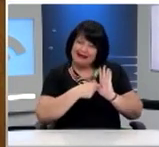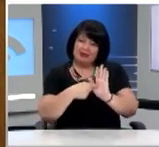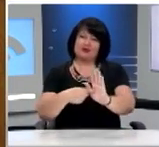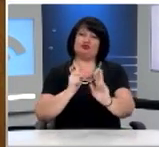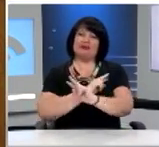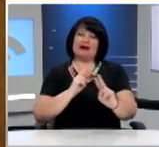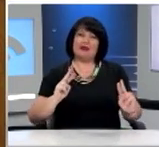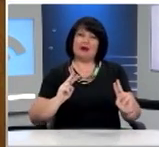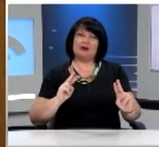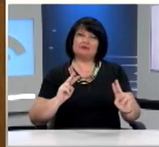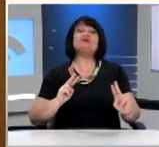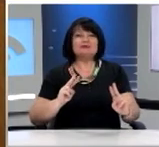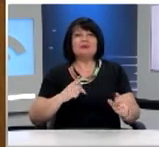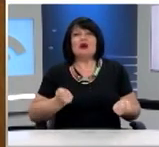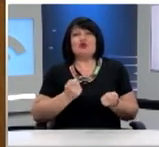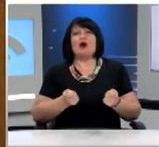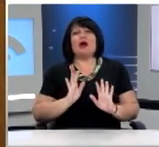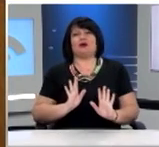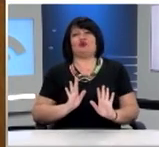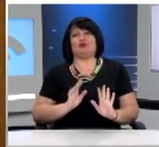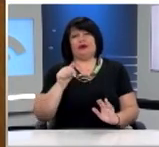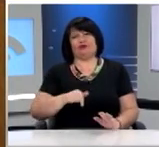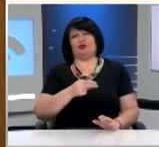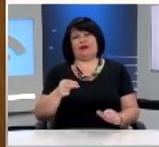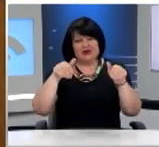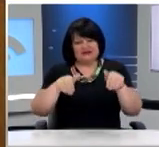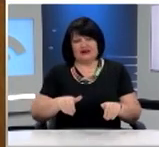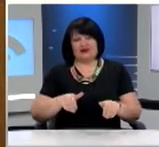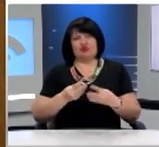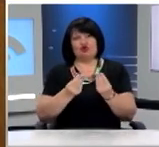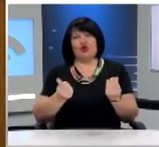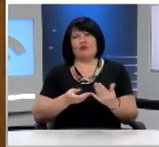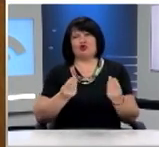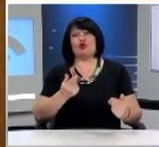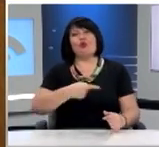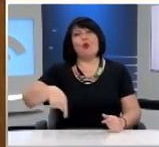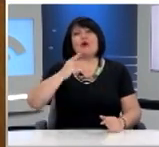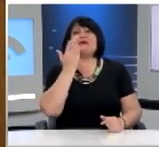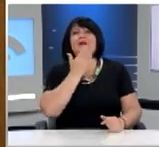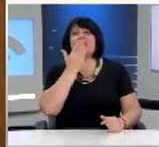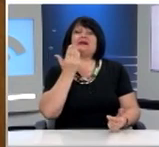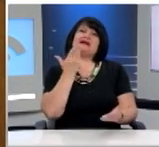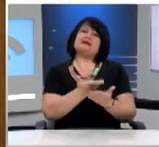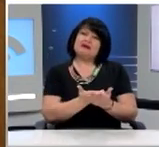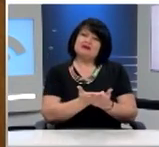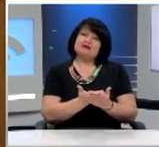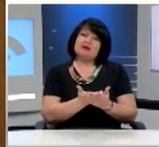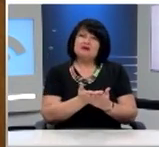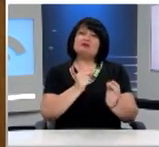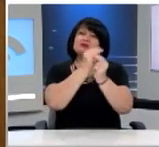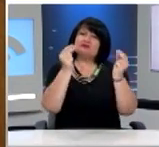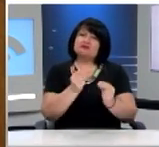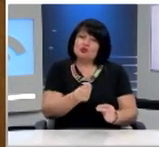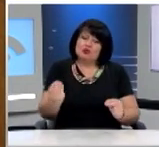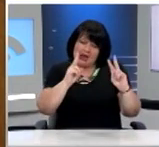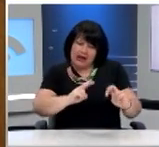όλους συμμέτωχους σε αυτή τη διαδικασία. Με κάποιο τρόπο, όλοι οι μαθητές ζήτησαν τον αποτελεσματικότερο